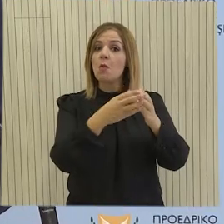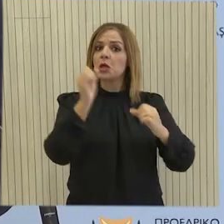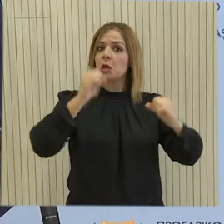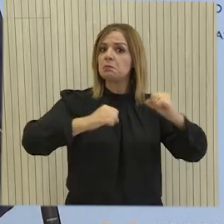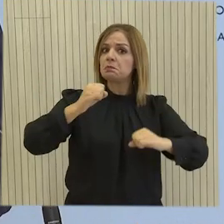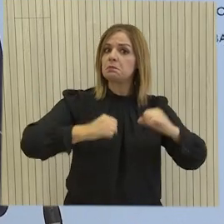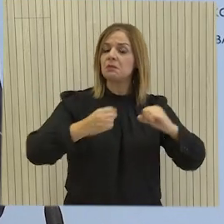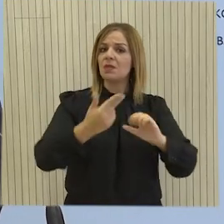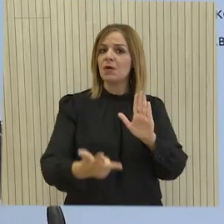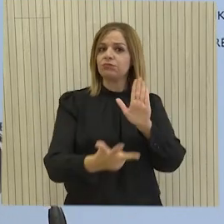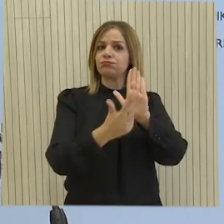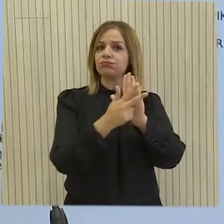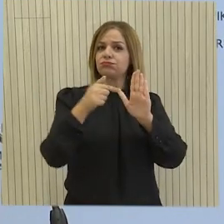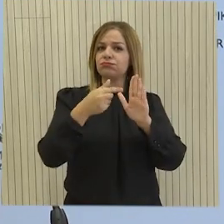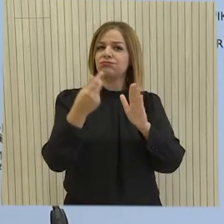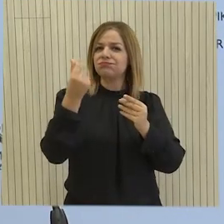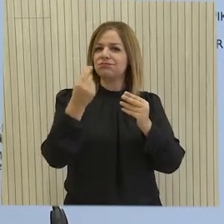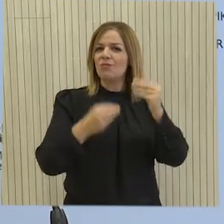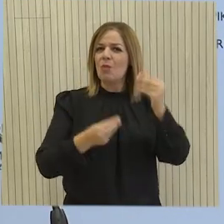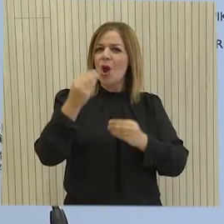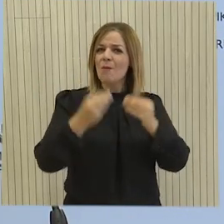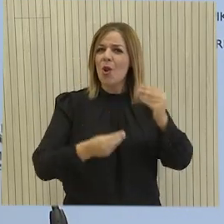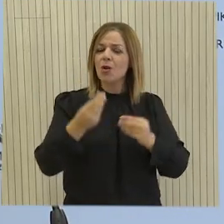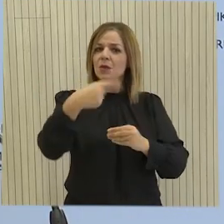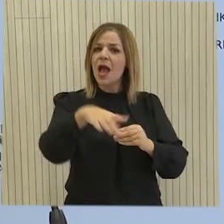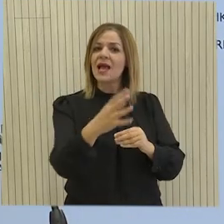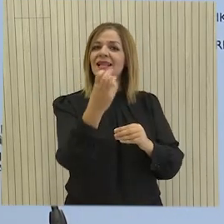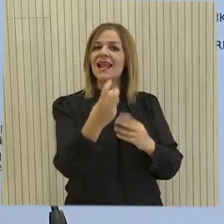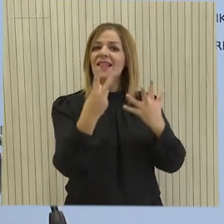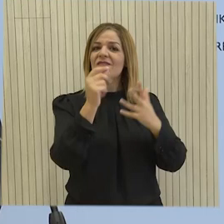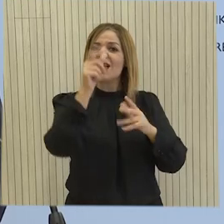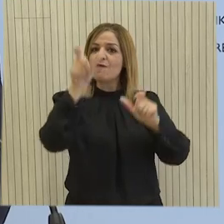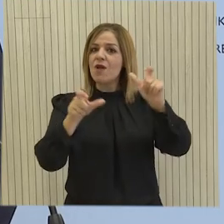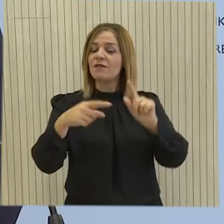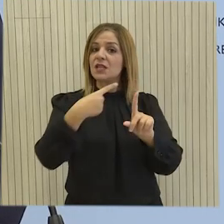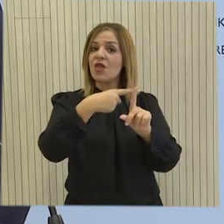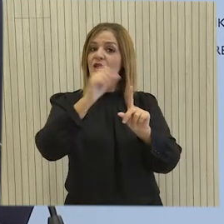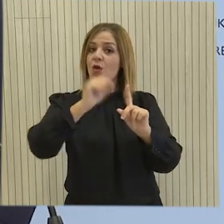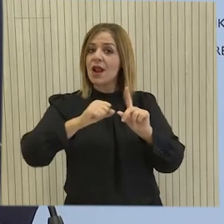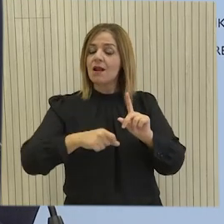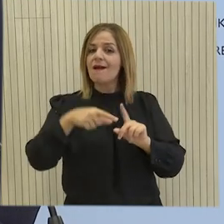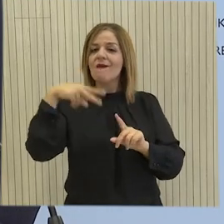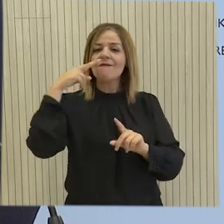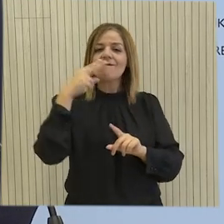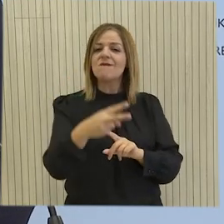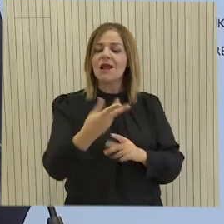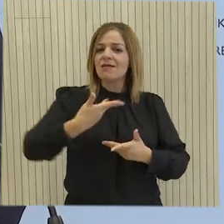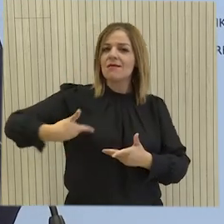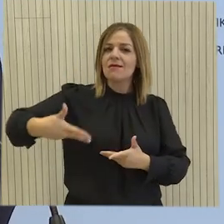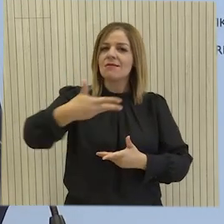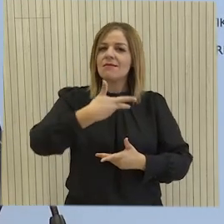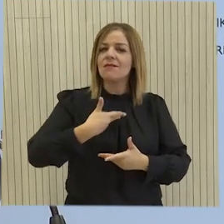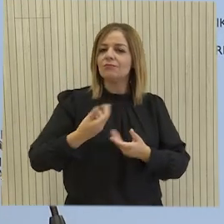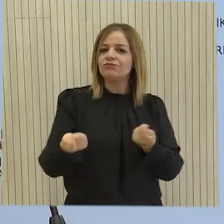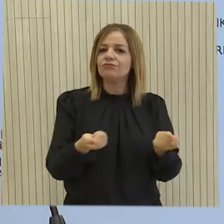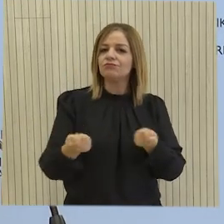επιτεύχθηκε για την υπερψήφιση του προϋπολογισμού με τις θετικές ψήφους των 37 βουλευτών αποτελεί έμπραχτη απόδειξη των δυνατοτήτων των